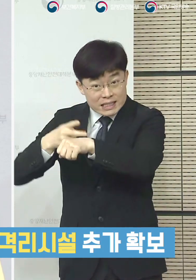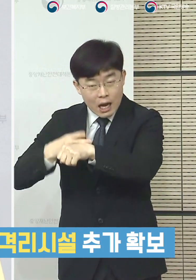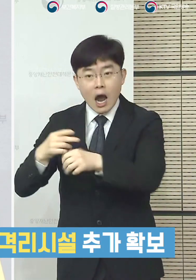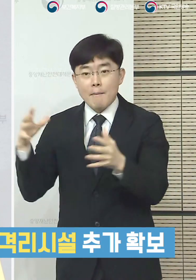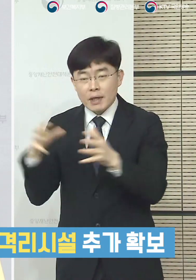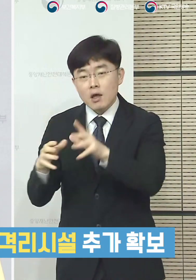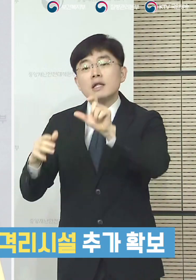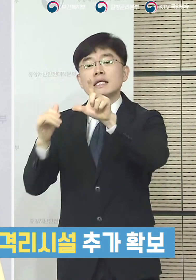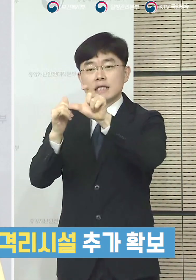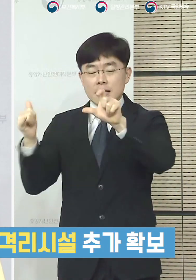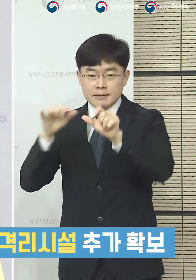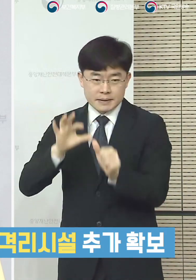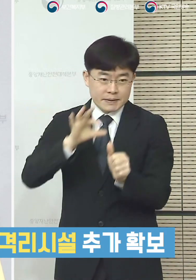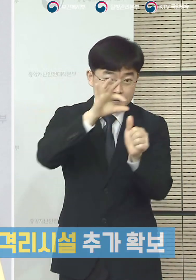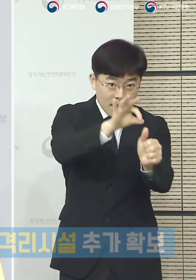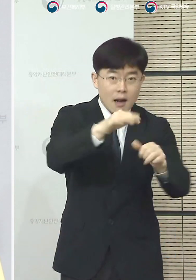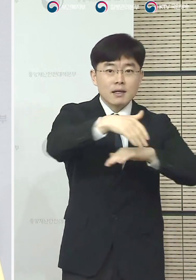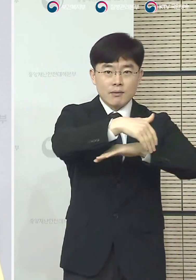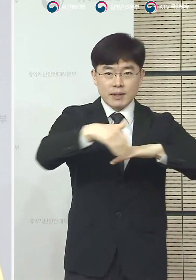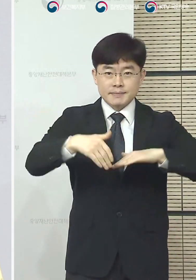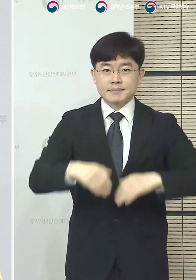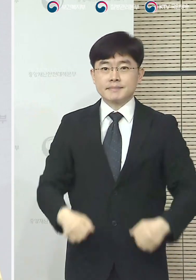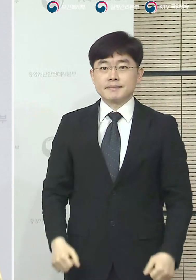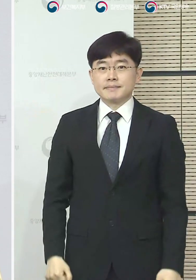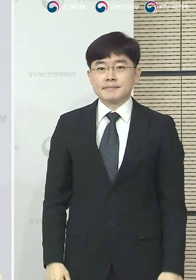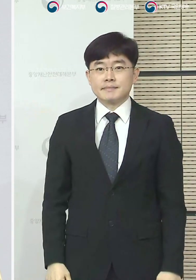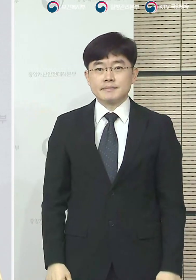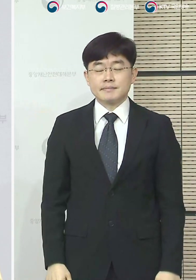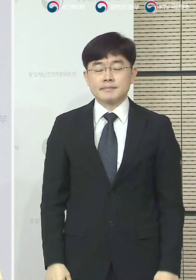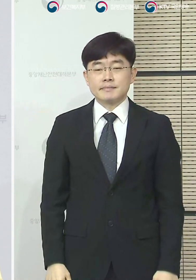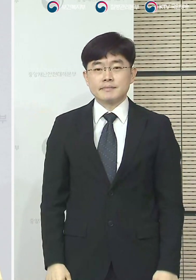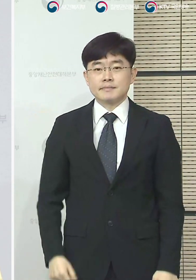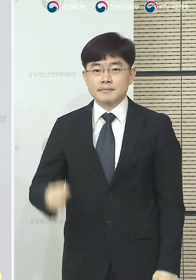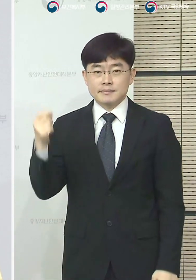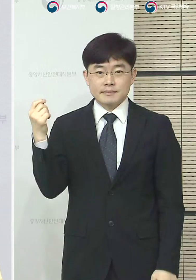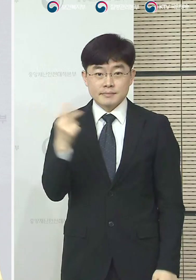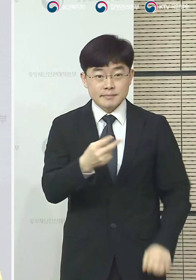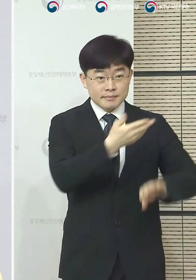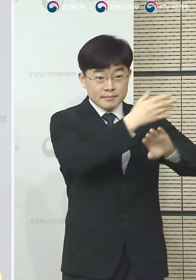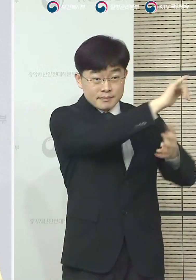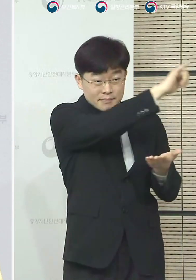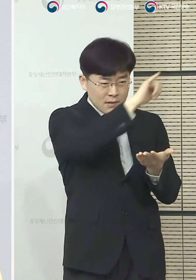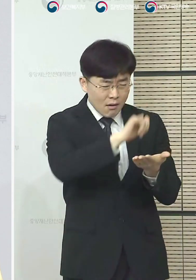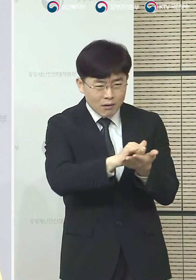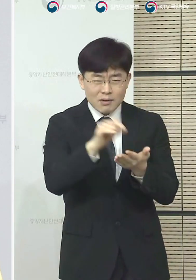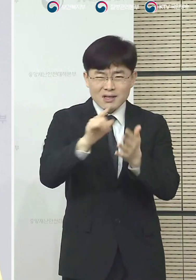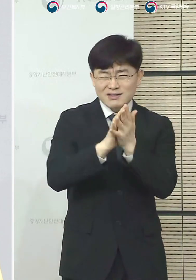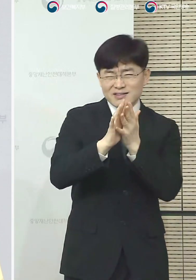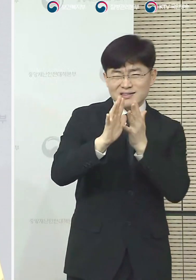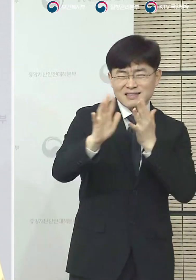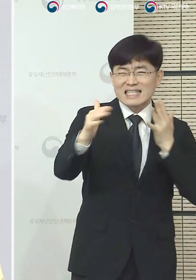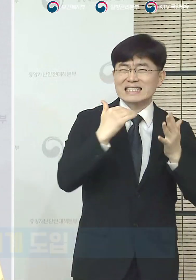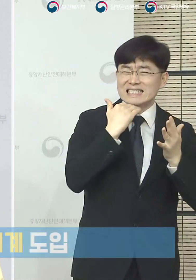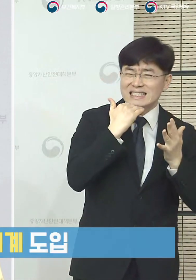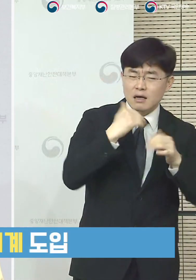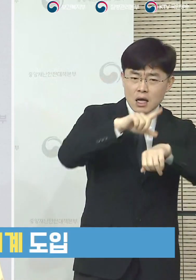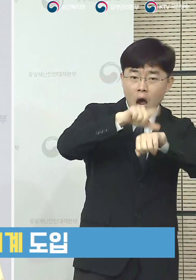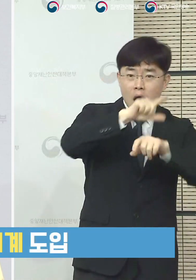15명을 배치할 계획입니다. 이와 함께 입국자들의 대기시간을 줄이기 위하여